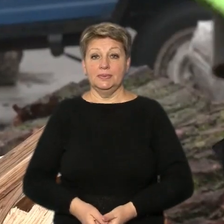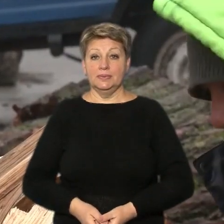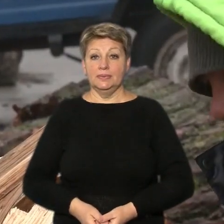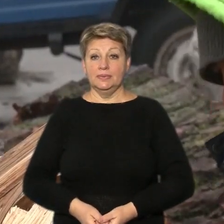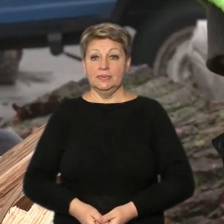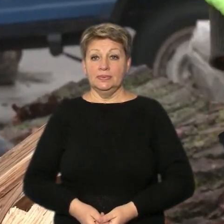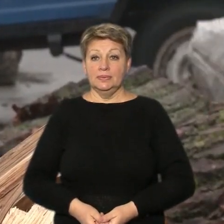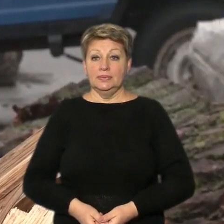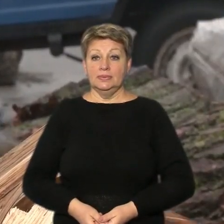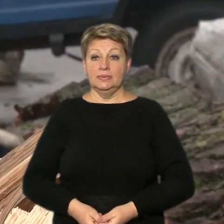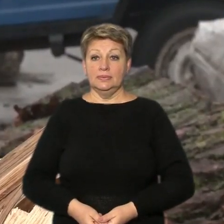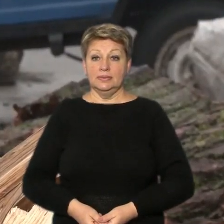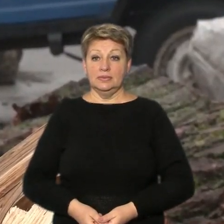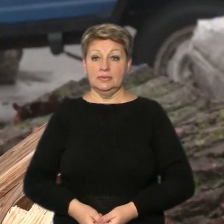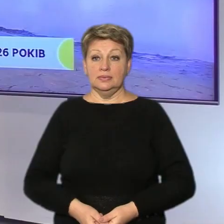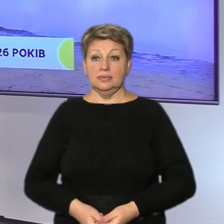Суспільна новини, Черкаси.